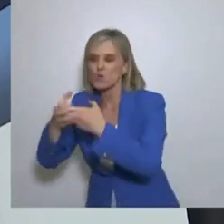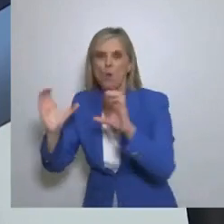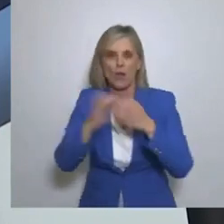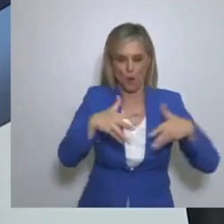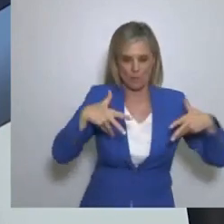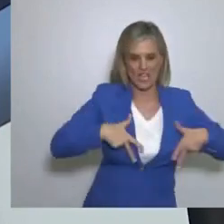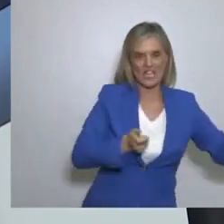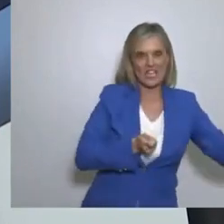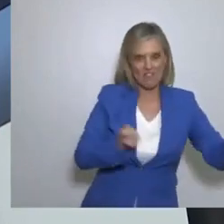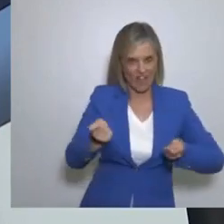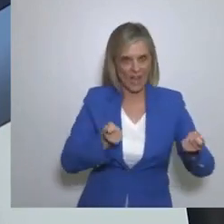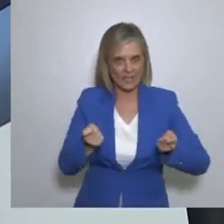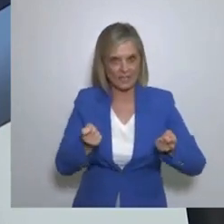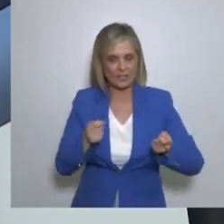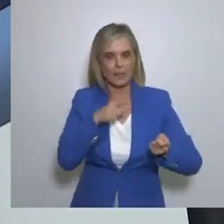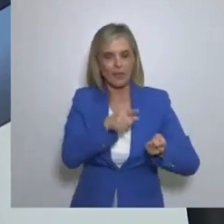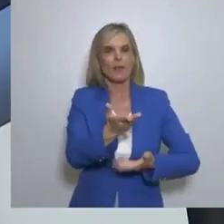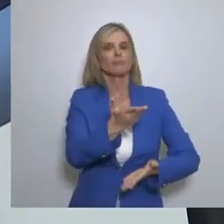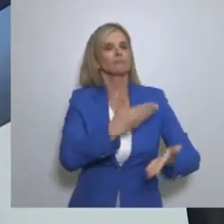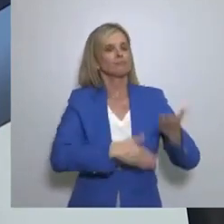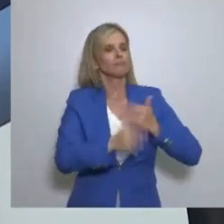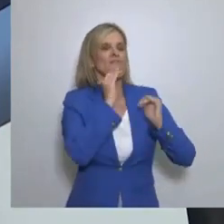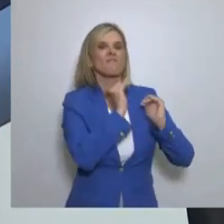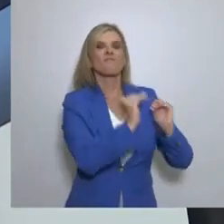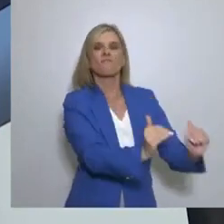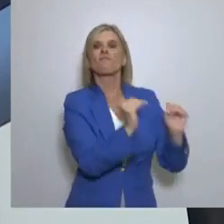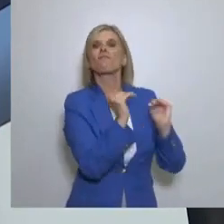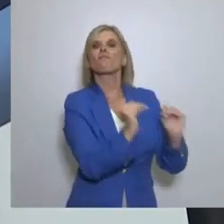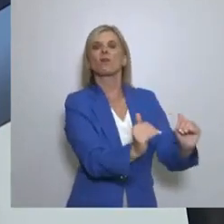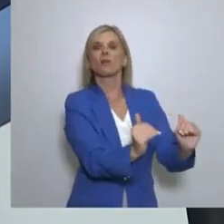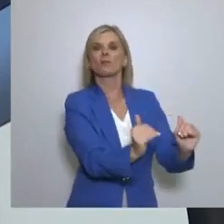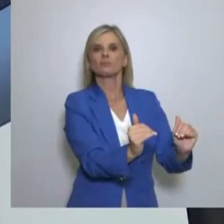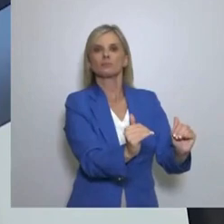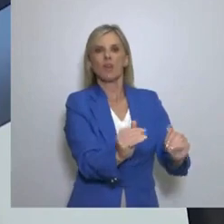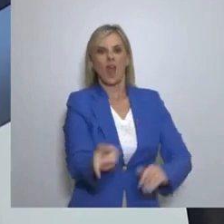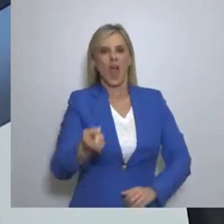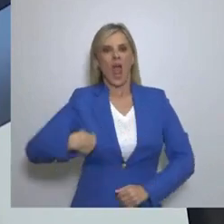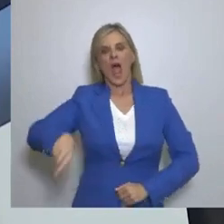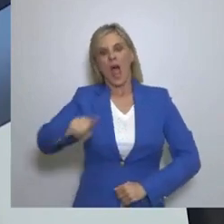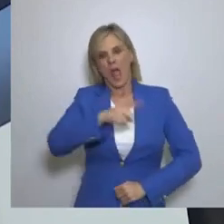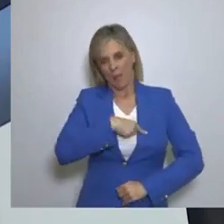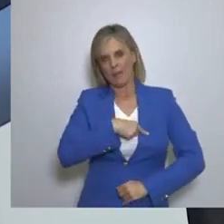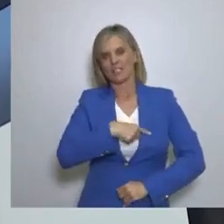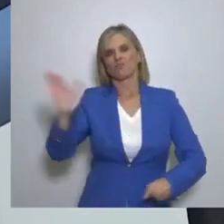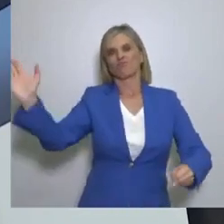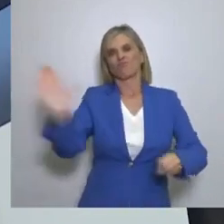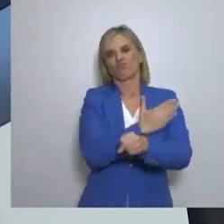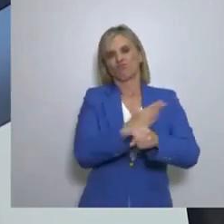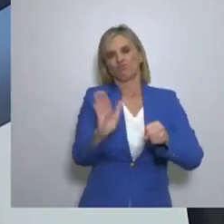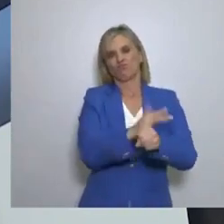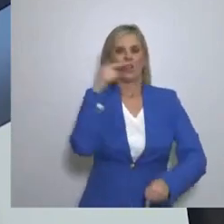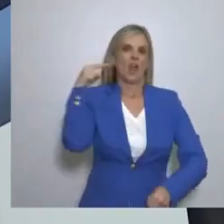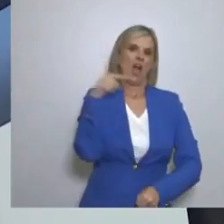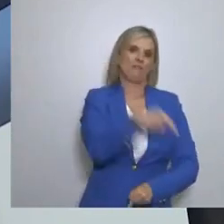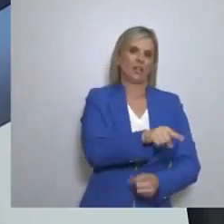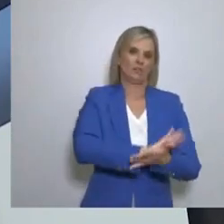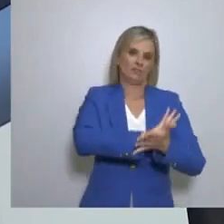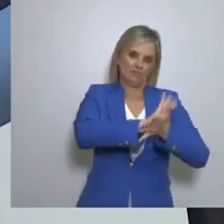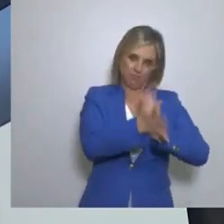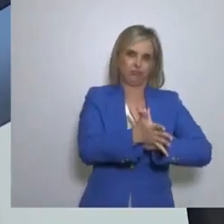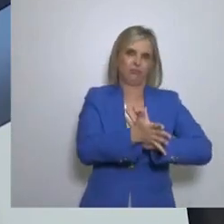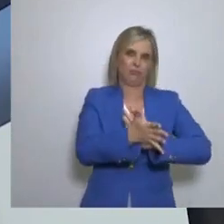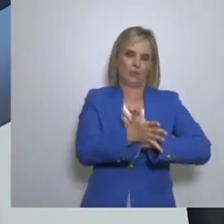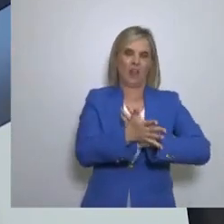πάντα Ανανεώνουν την άδειά της Στις μέρες Ελλήνων Συνέλευσης Και στη διακυβέρνηση Ελλήνων Συνέλευσης Ή θα